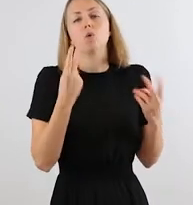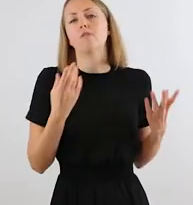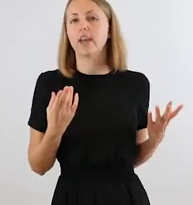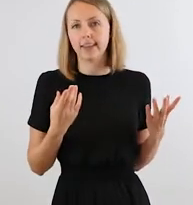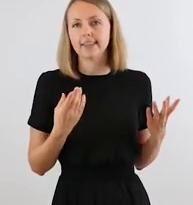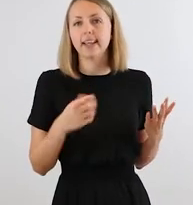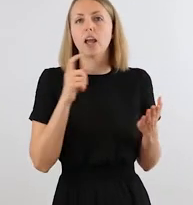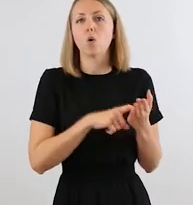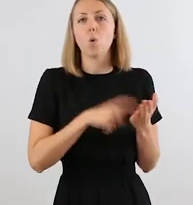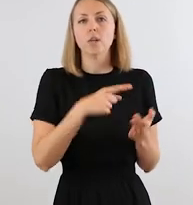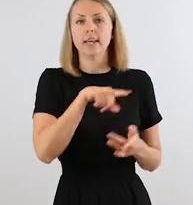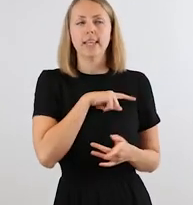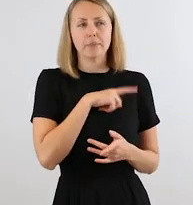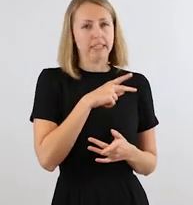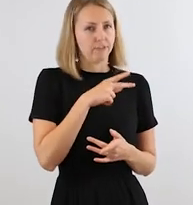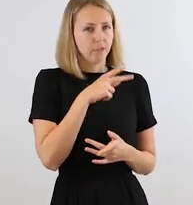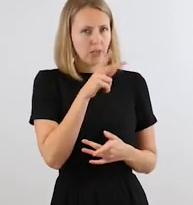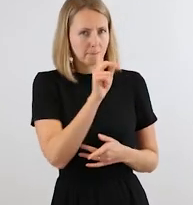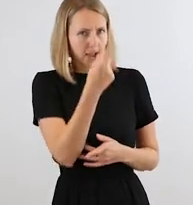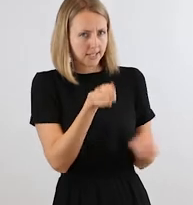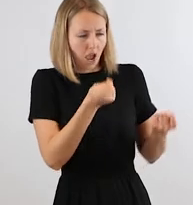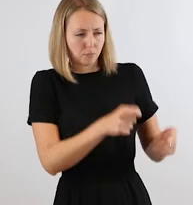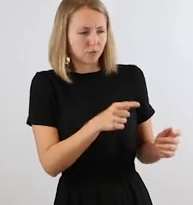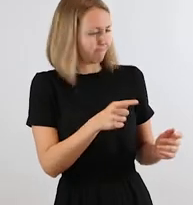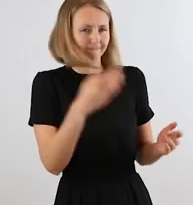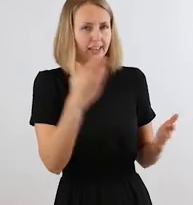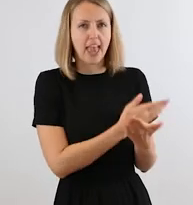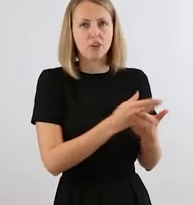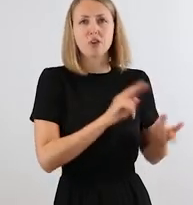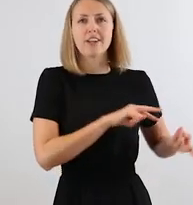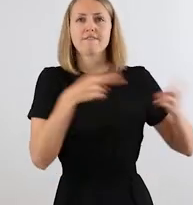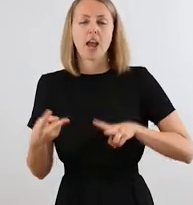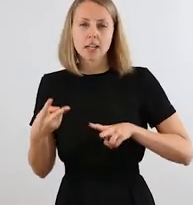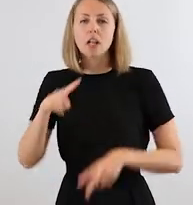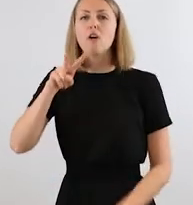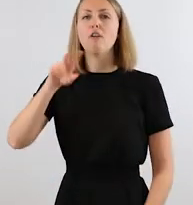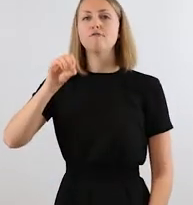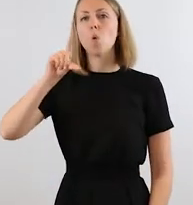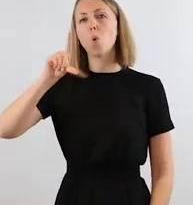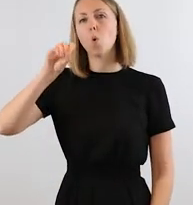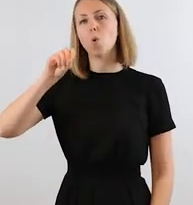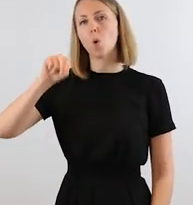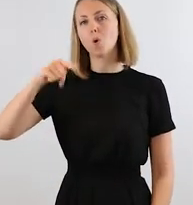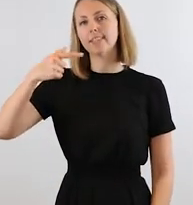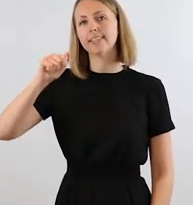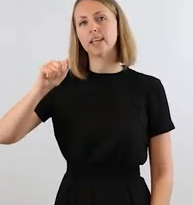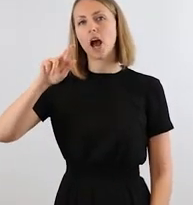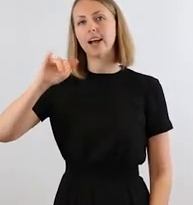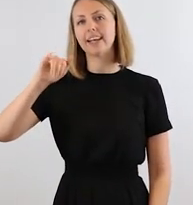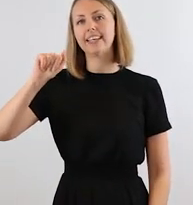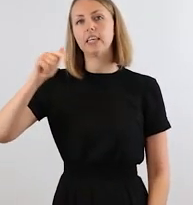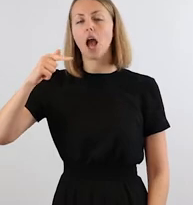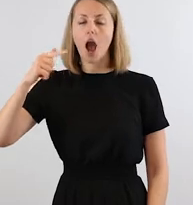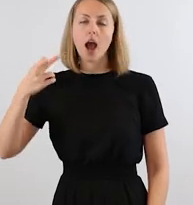auch funktioniert, beziehungsweise hat auch nicht mehr so die Rolle gespielt, weil ich mich dazu entschieden habe, den Master nicht abzuschließen